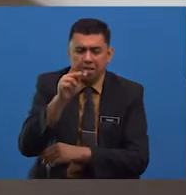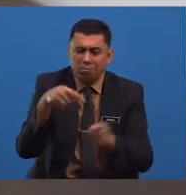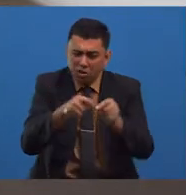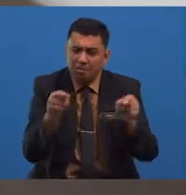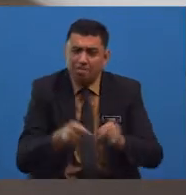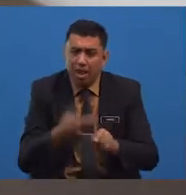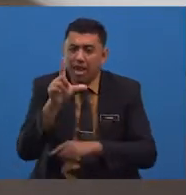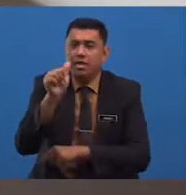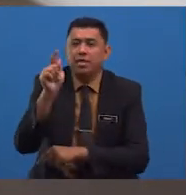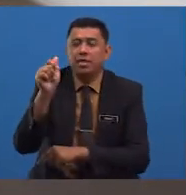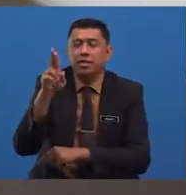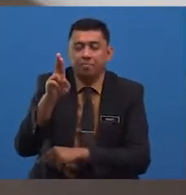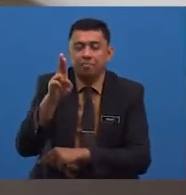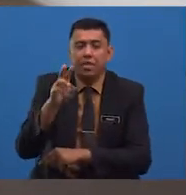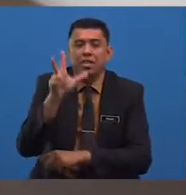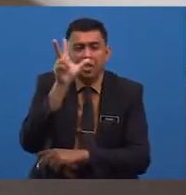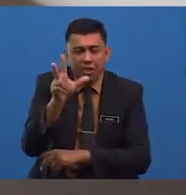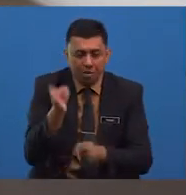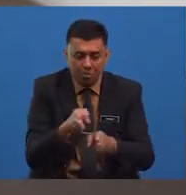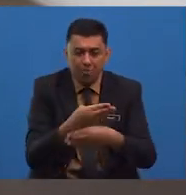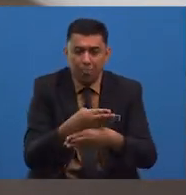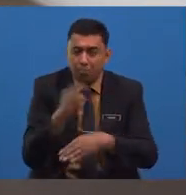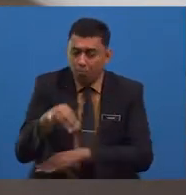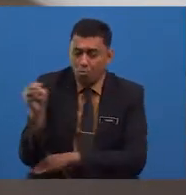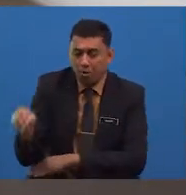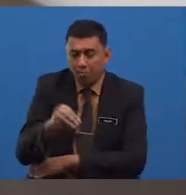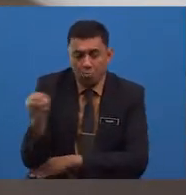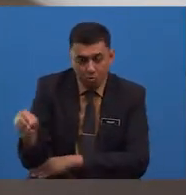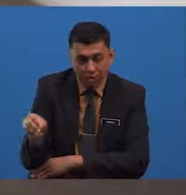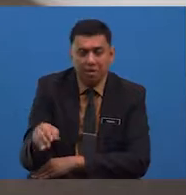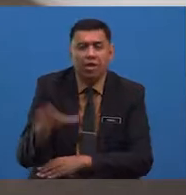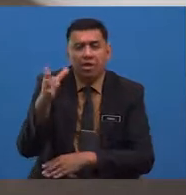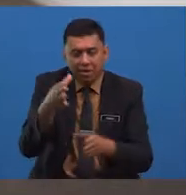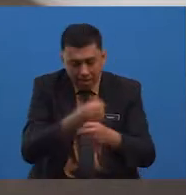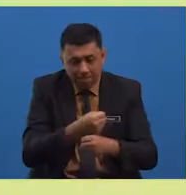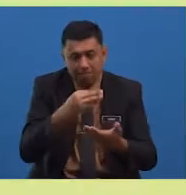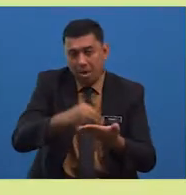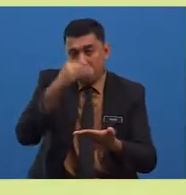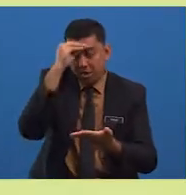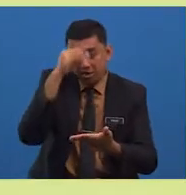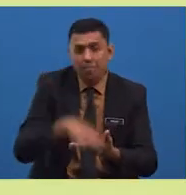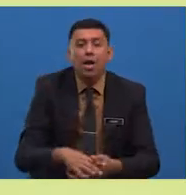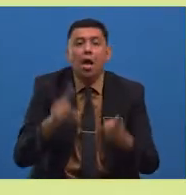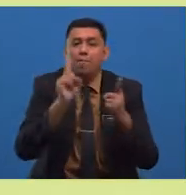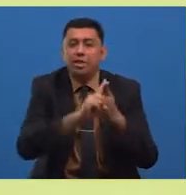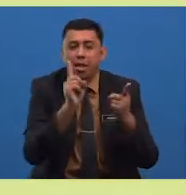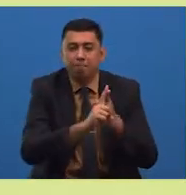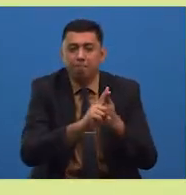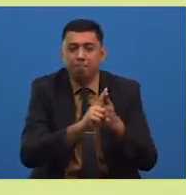Terdapat tiga bentuk latar yang murid-murid dapat pelajari. Pertama,